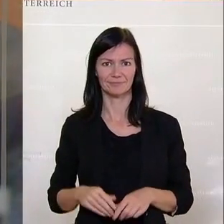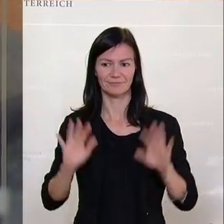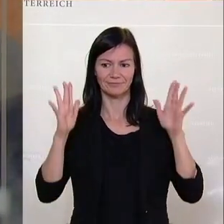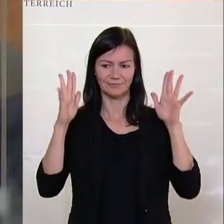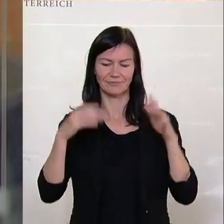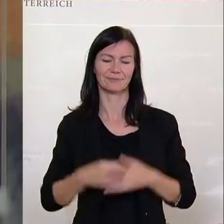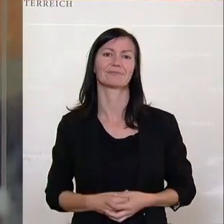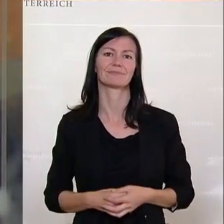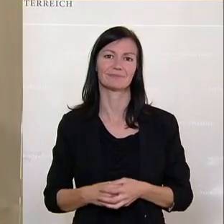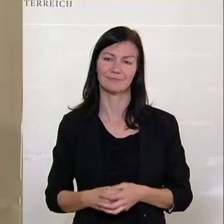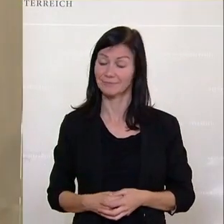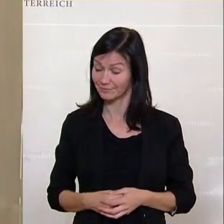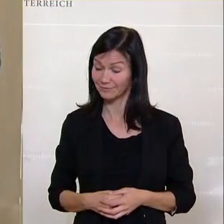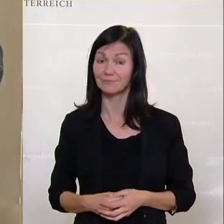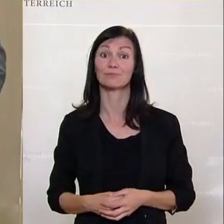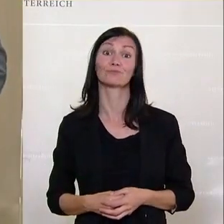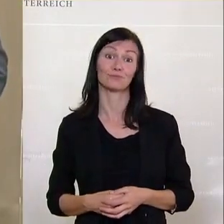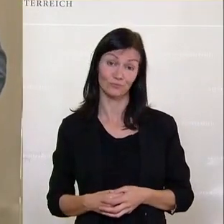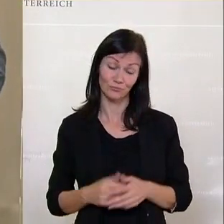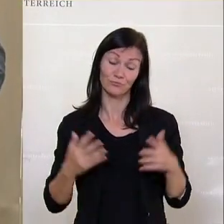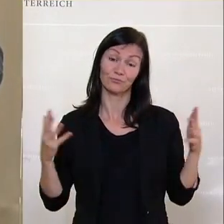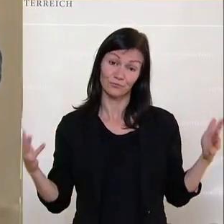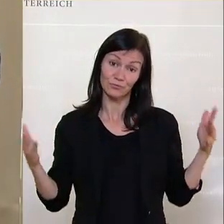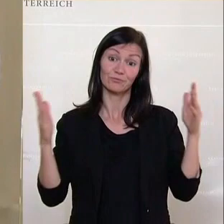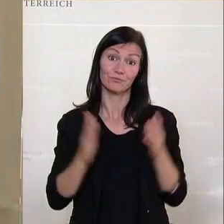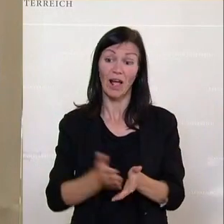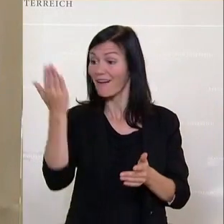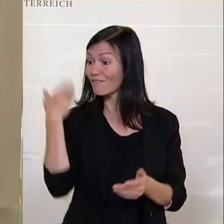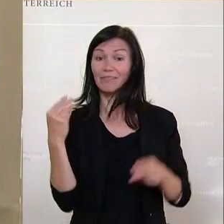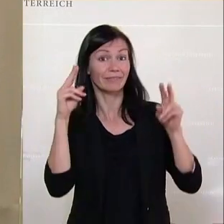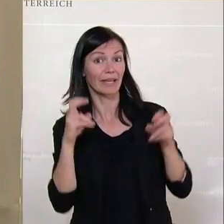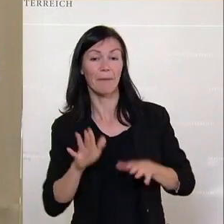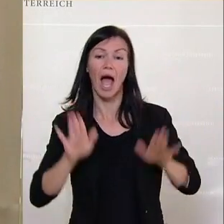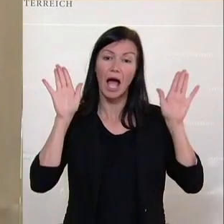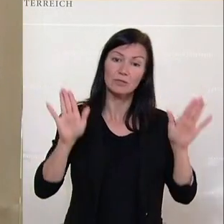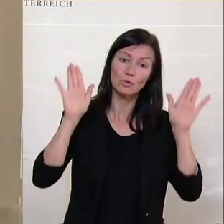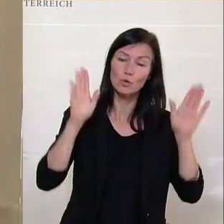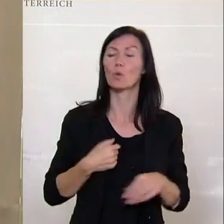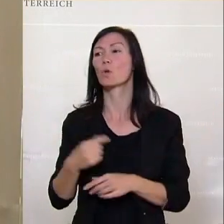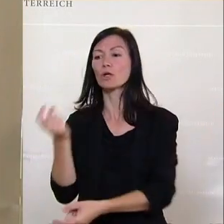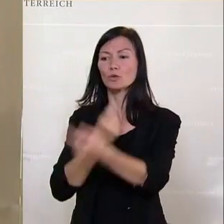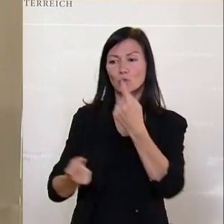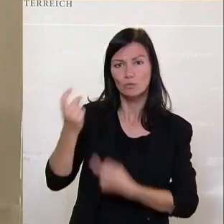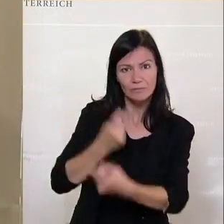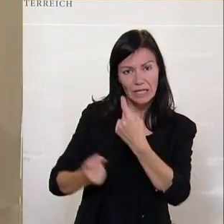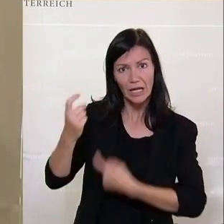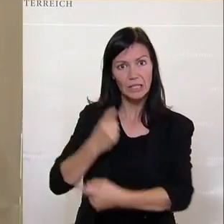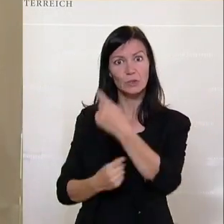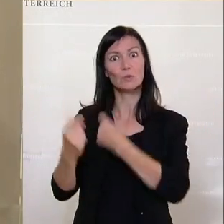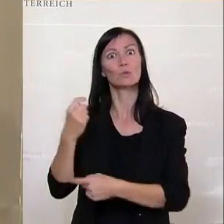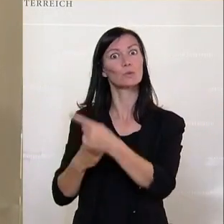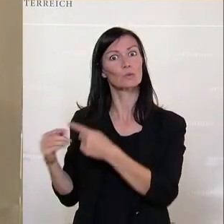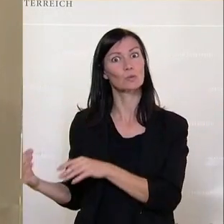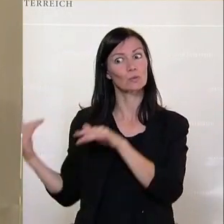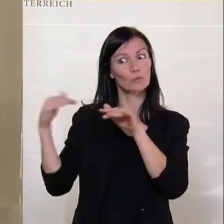Das war im Übrigen schon so beim Thema Asyl, Zuwanderung, Migration. Und ich bin ja gespannt,